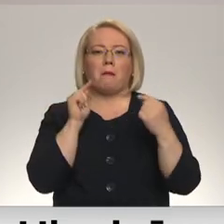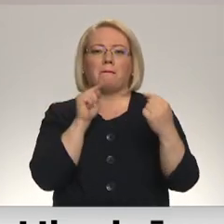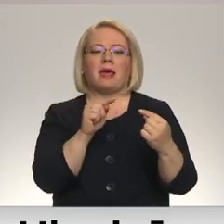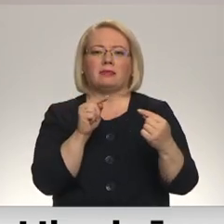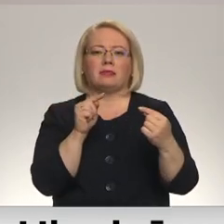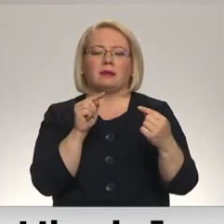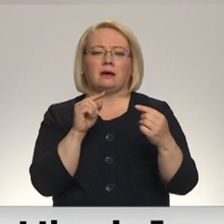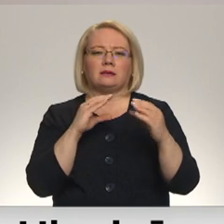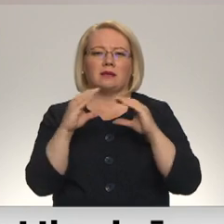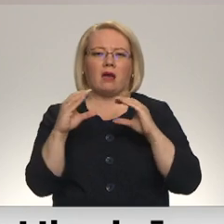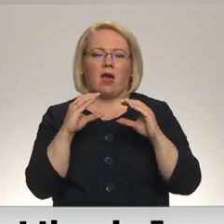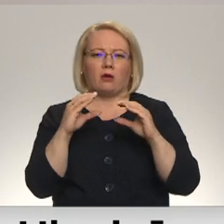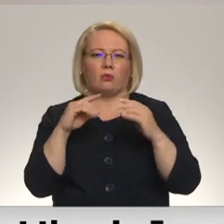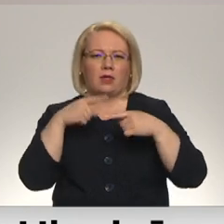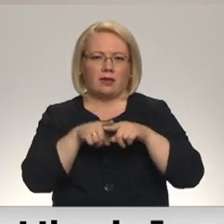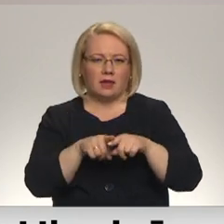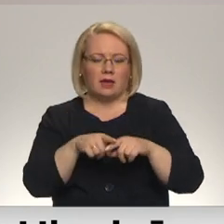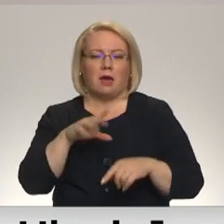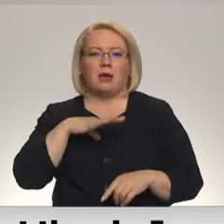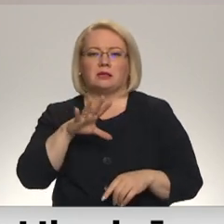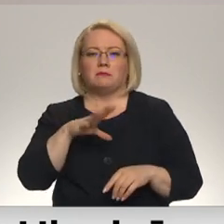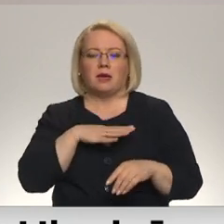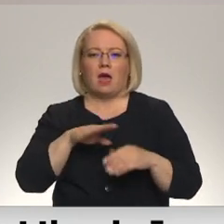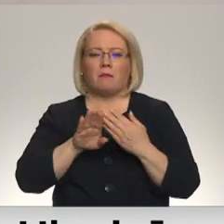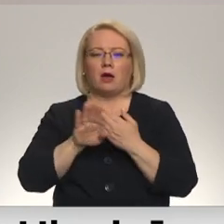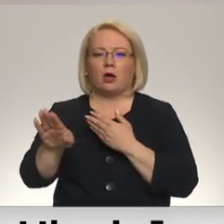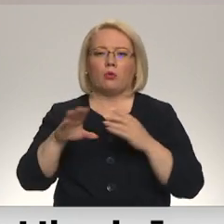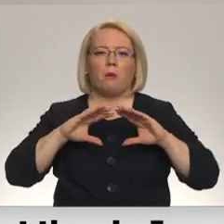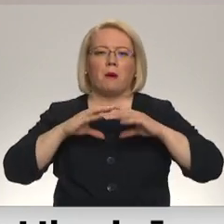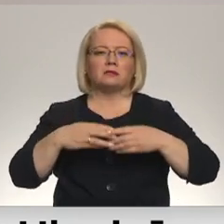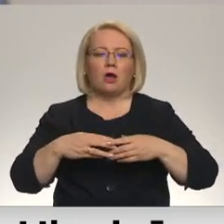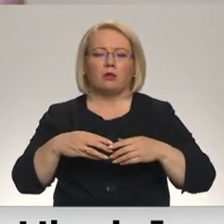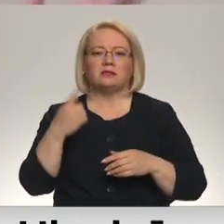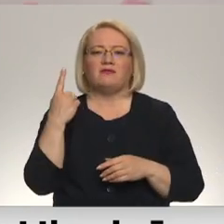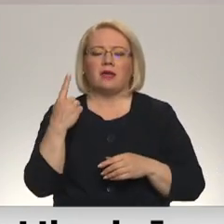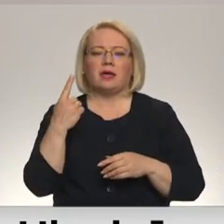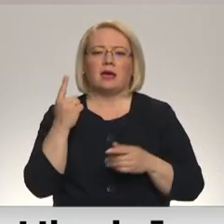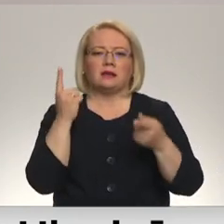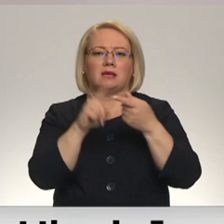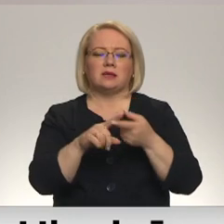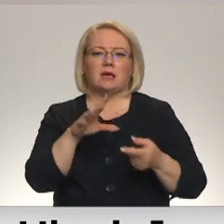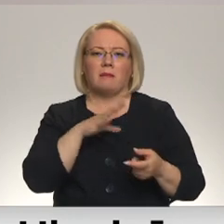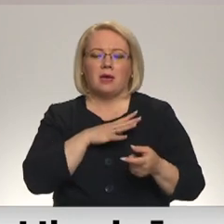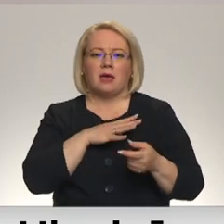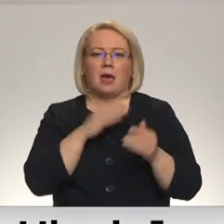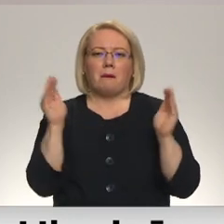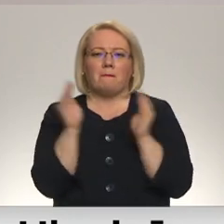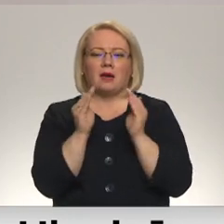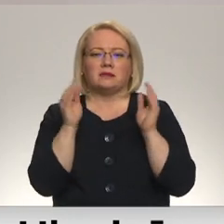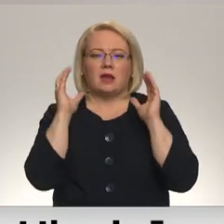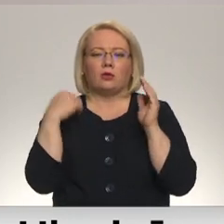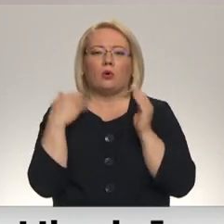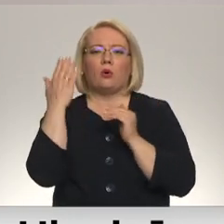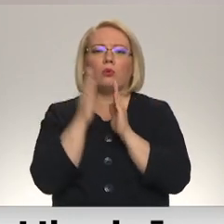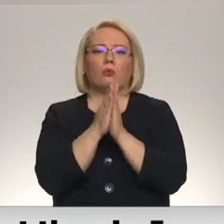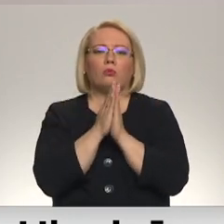iekārtas. Mēs bijām pilnībā nogriezt no pasaules. Vienīgā mūsu sasaistē ar pasauli bija mazs rādio, un es lūdzu